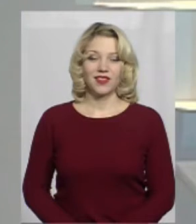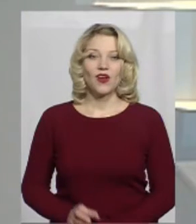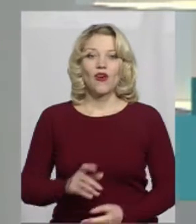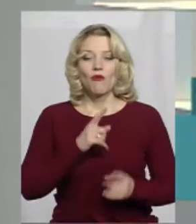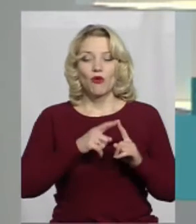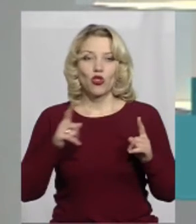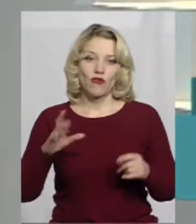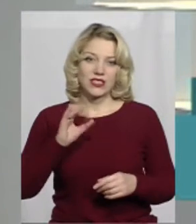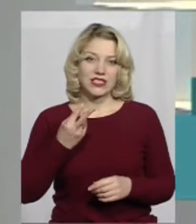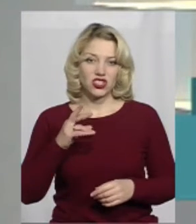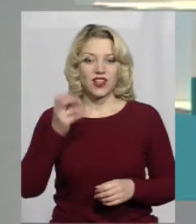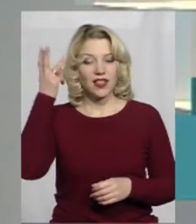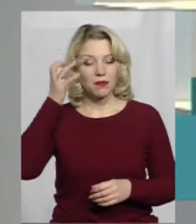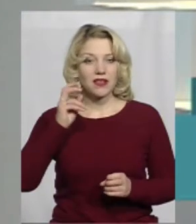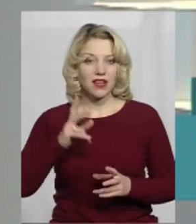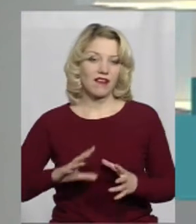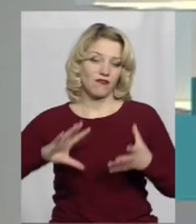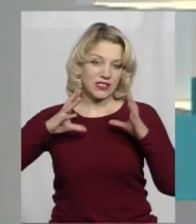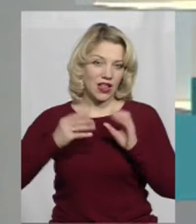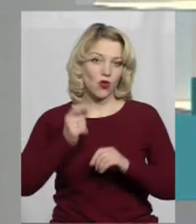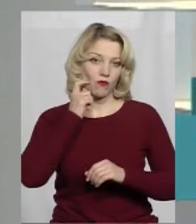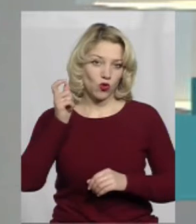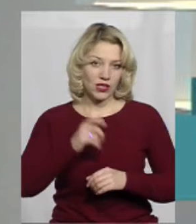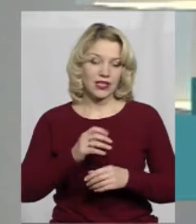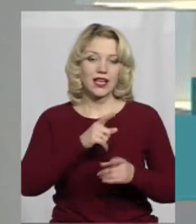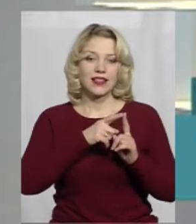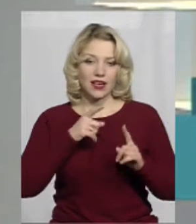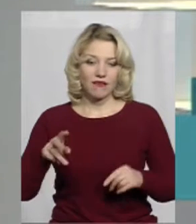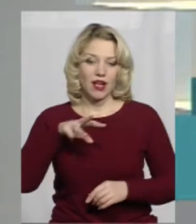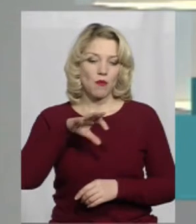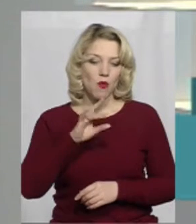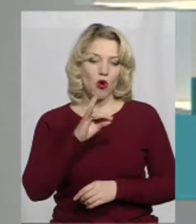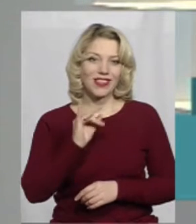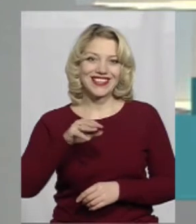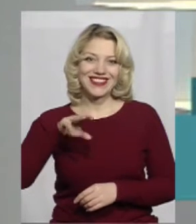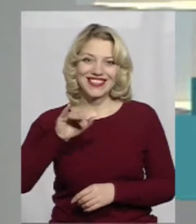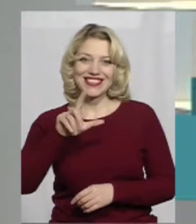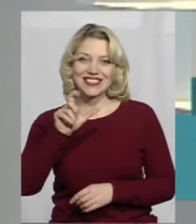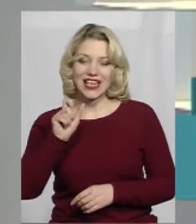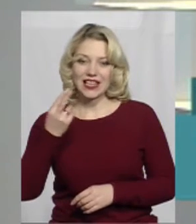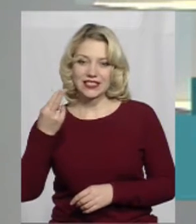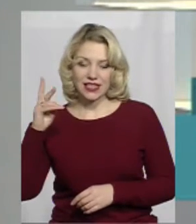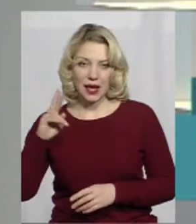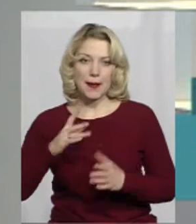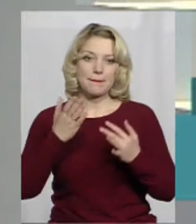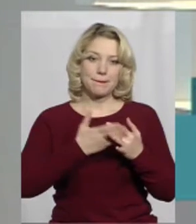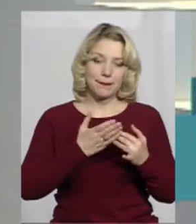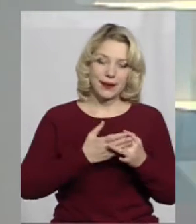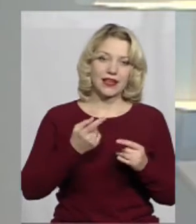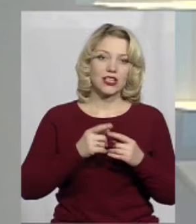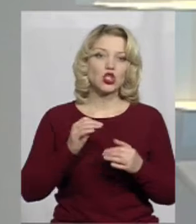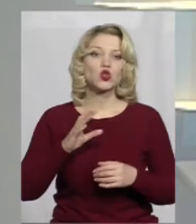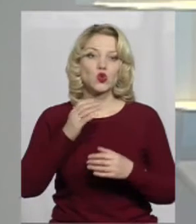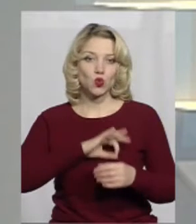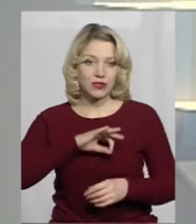Упродовж січня на Хмельниччині, як і в країні загалом, триває монетизація пільг і субсидій. Перший її етап – це тема дня.